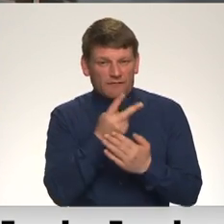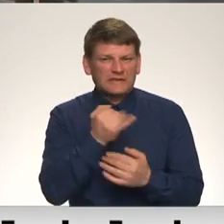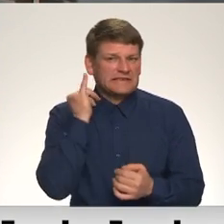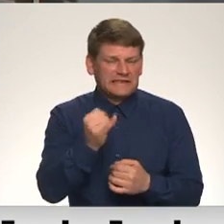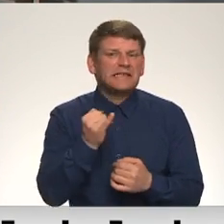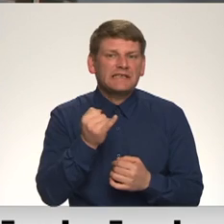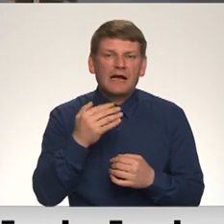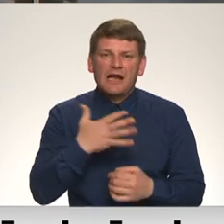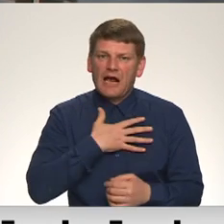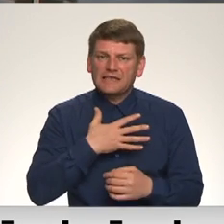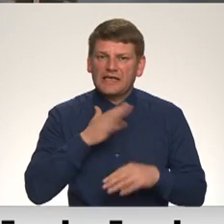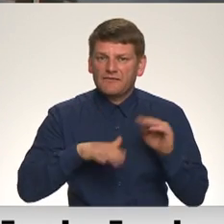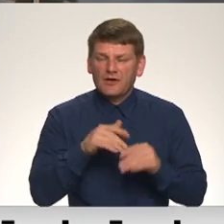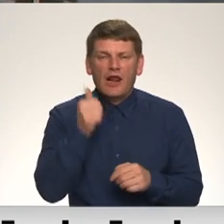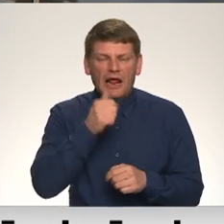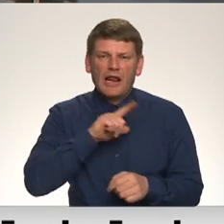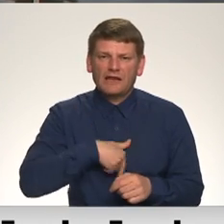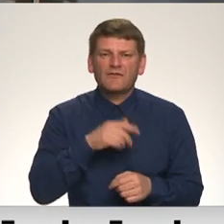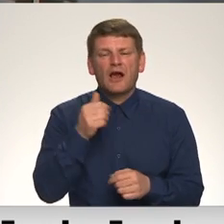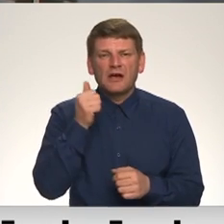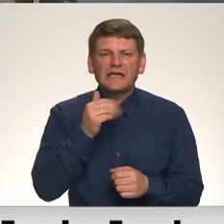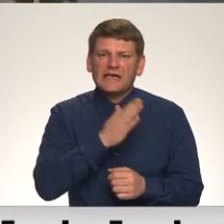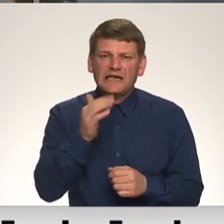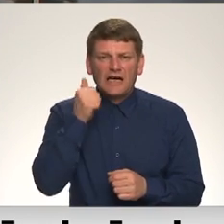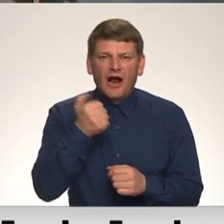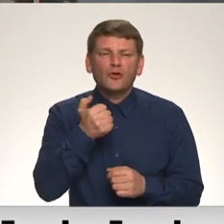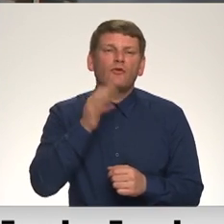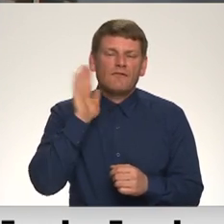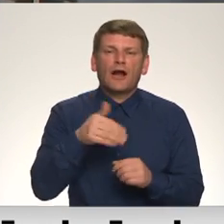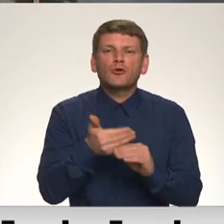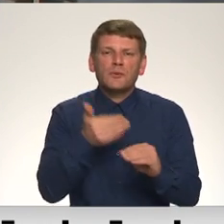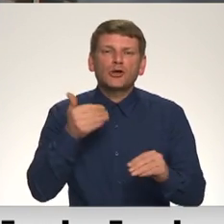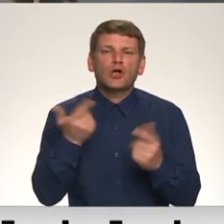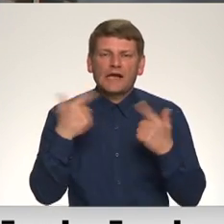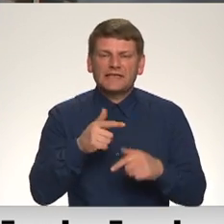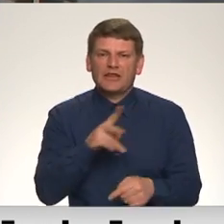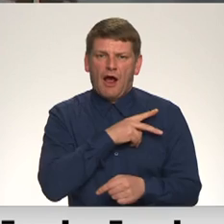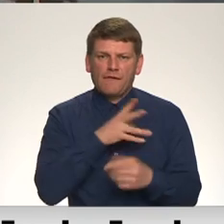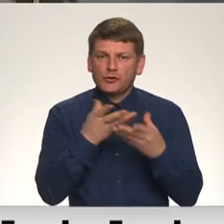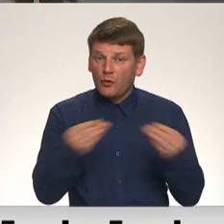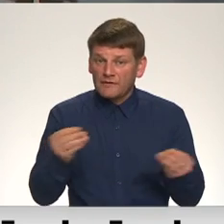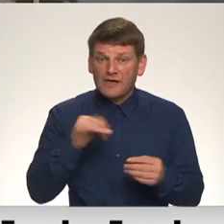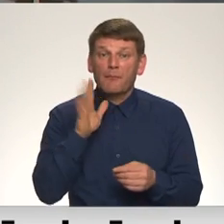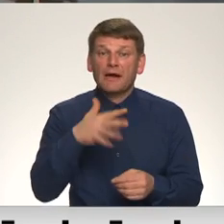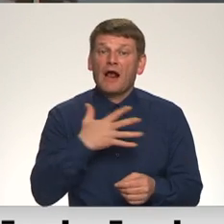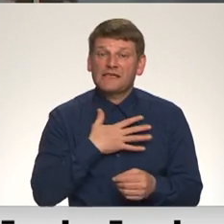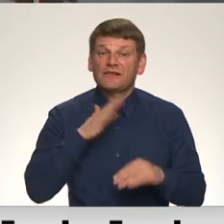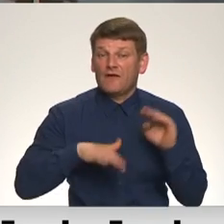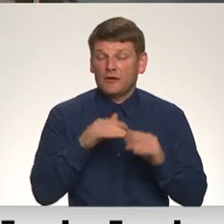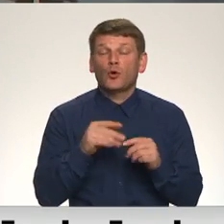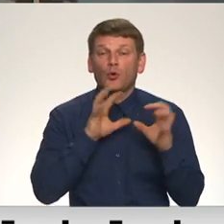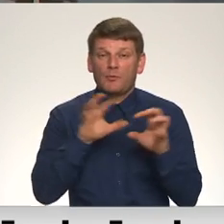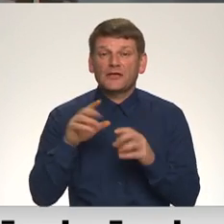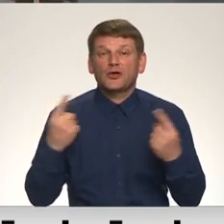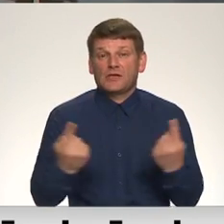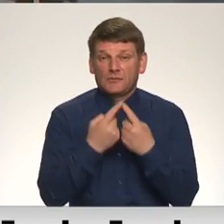gaisa kvalitāte. Latvijā ik gadu varētu novērst ap tūkstoti priekšlaicīgu nāvju, ja par gaisa kvalitātu rūpētos atbelstoši.